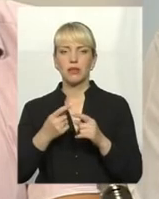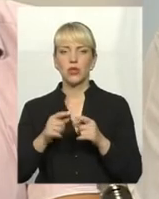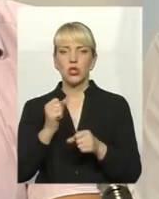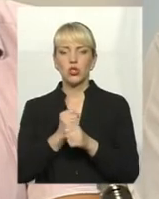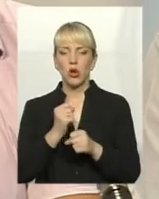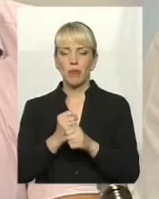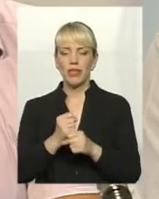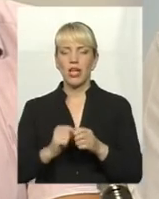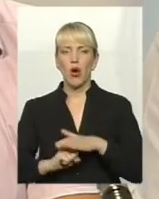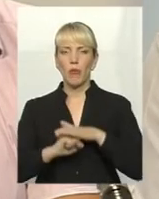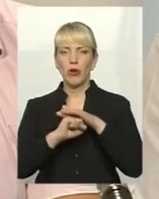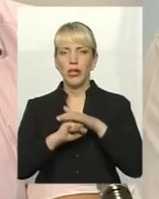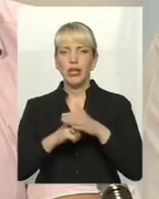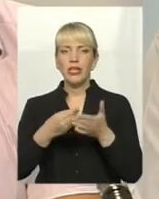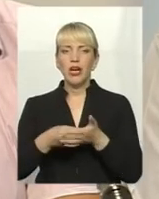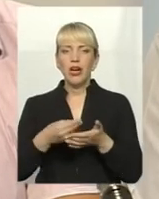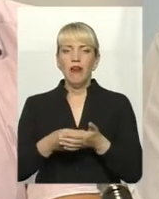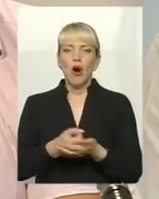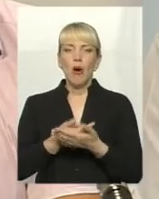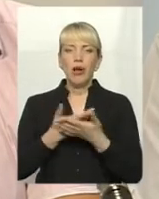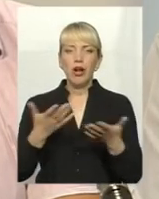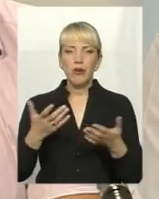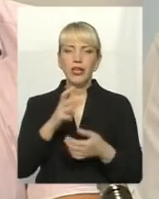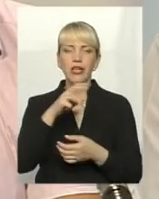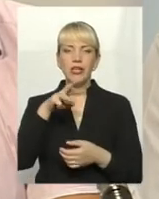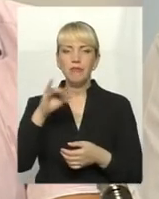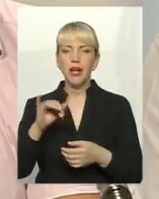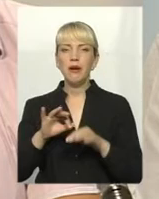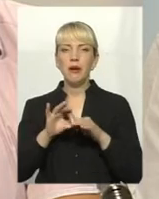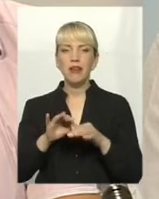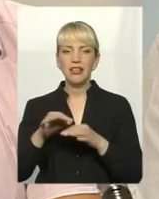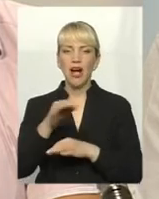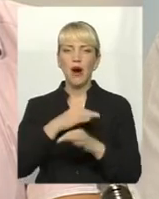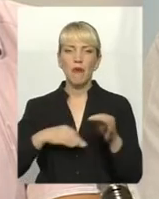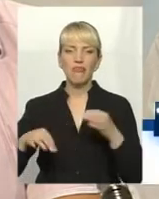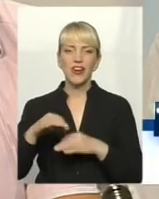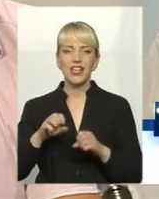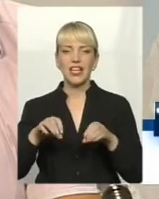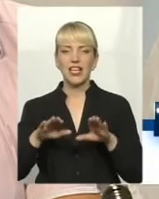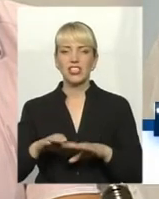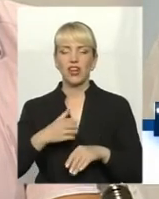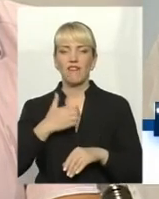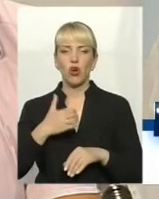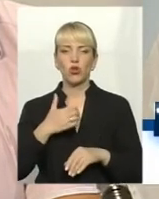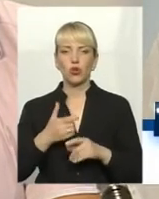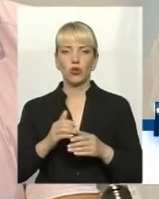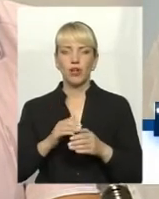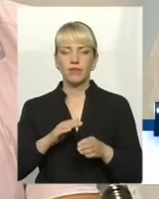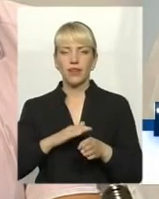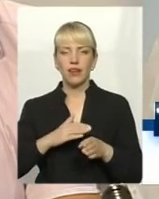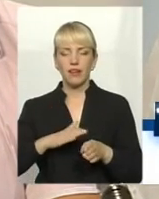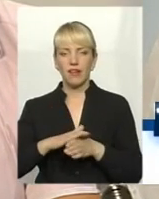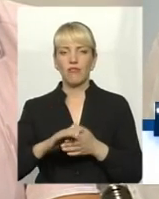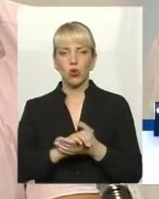обґрунтовані тарифи, оприлюднити в засобах масової інформації, провести обговорення. Рішення виконкому ми дали на погодження.